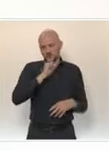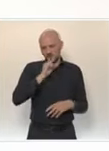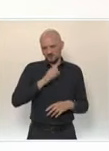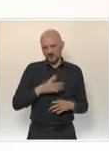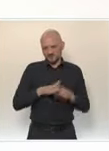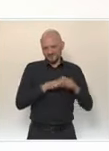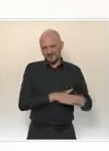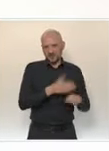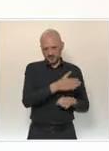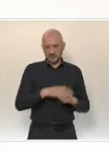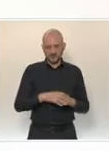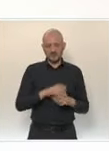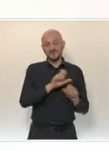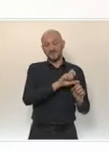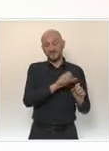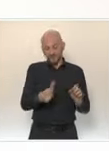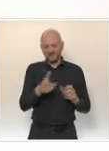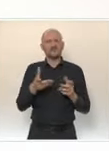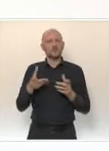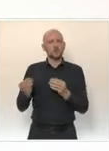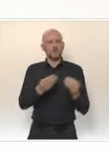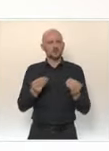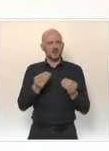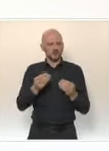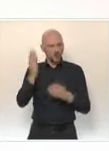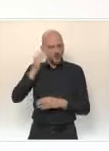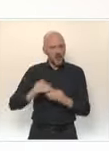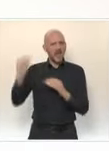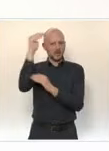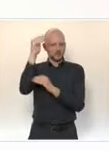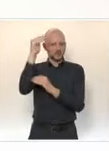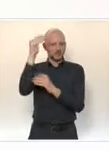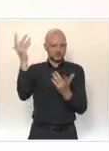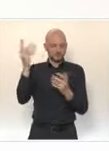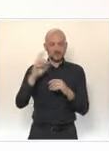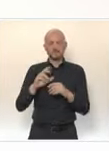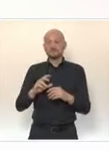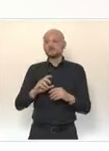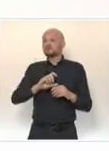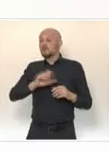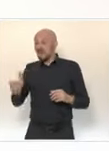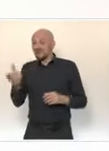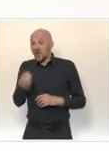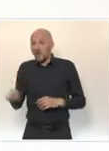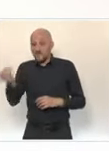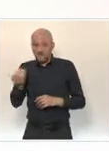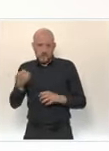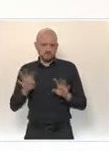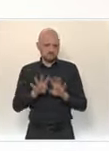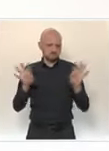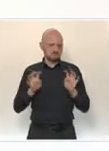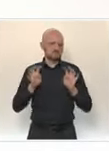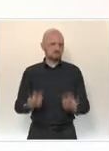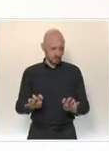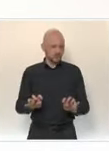Puis viendra la population générale adulte. Faudra-t-il dans un troisième temps vacciner les enfants ? C'est une question qui est abordée à l'échelle